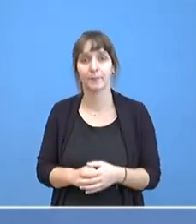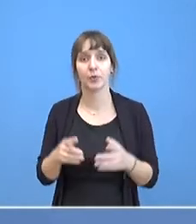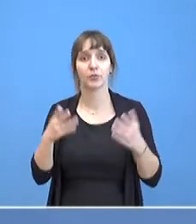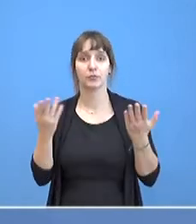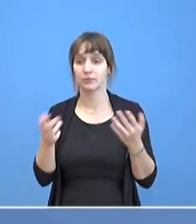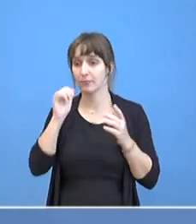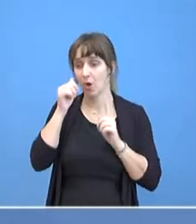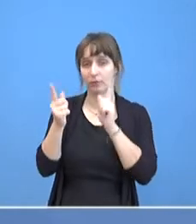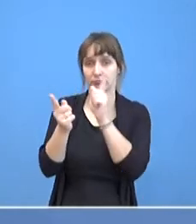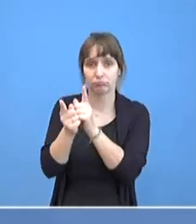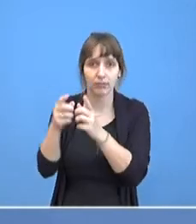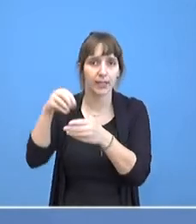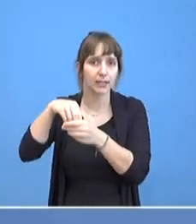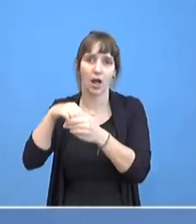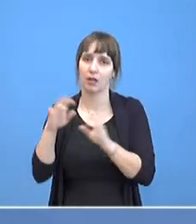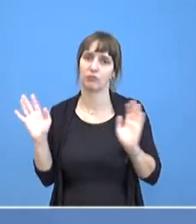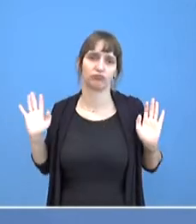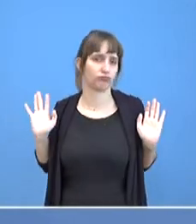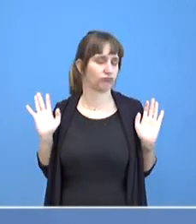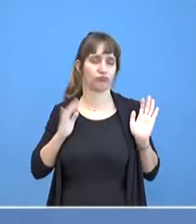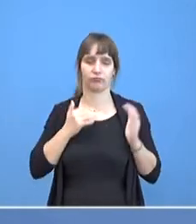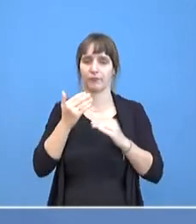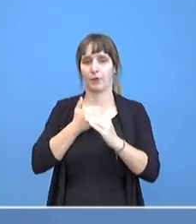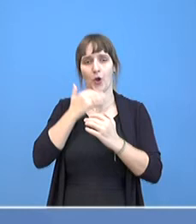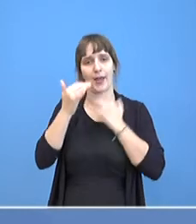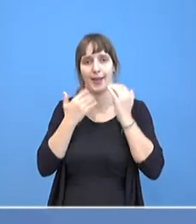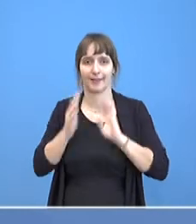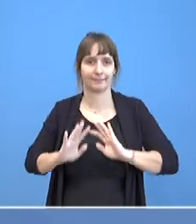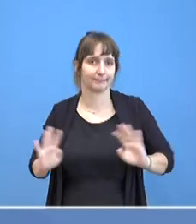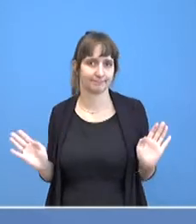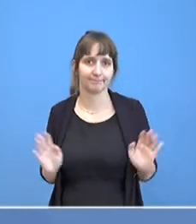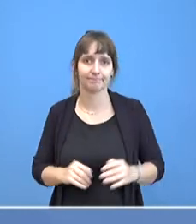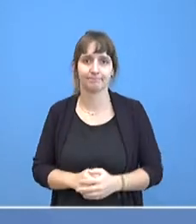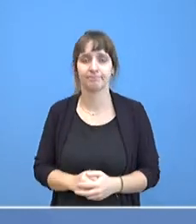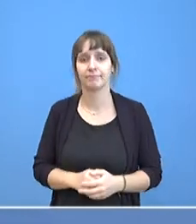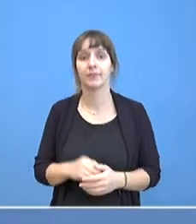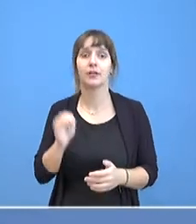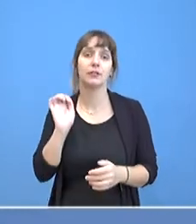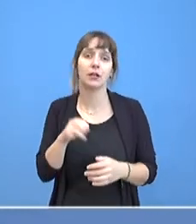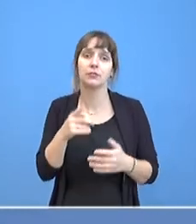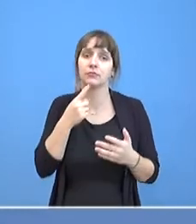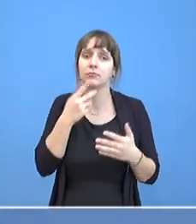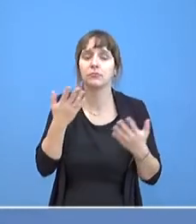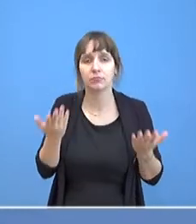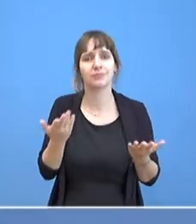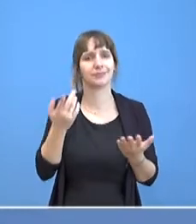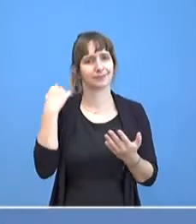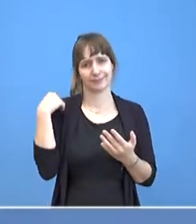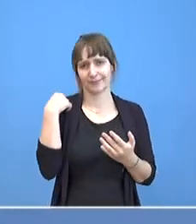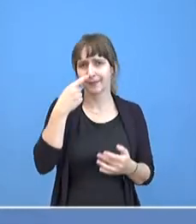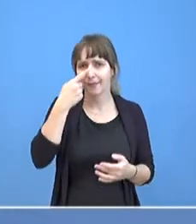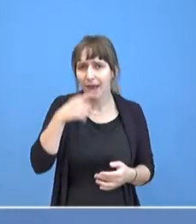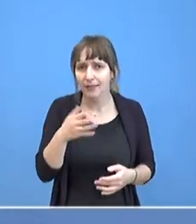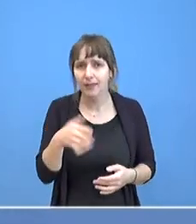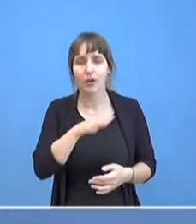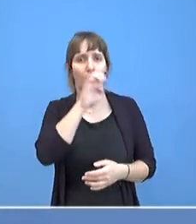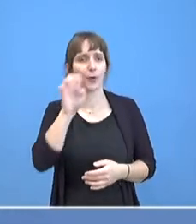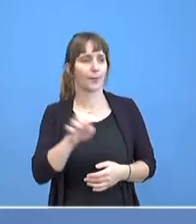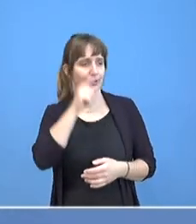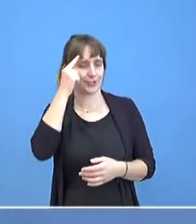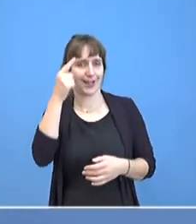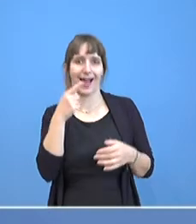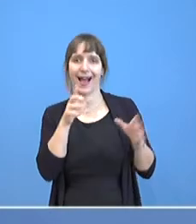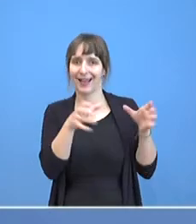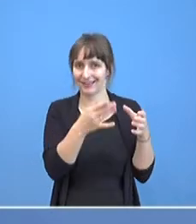Begegnung nicht vorgreifen. Ich kann noch einmal auf das verweisen, was der Europäische Rat ja am Freitag zum Thema Belarus